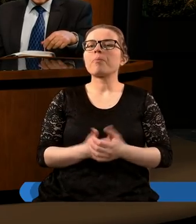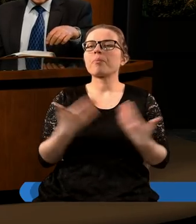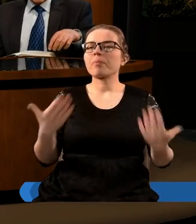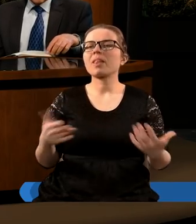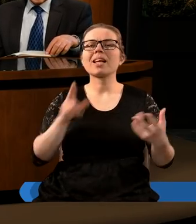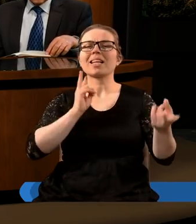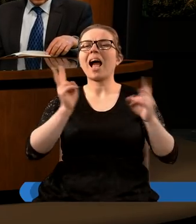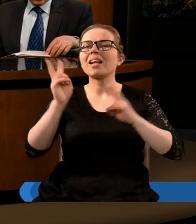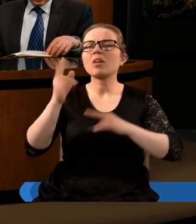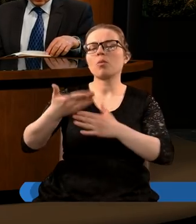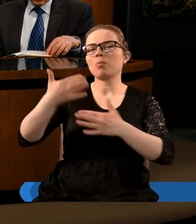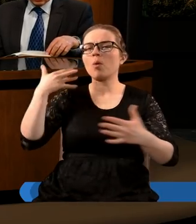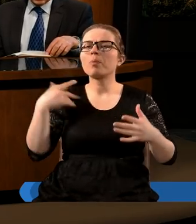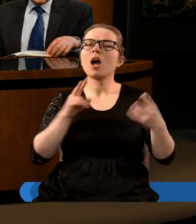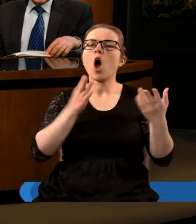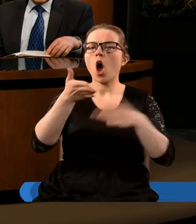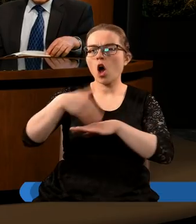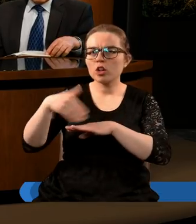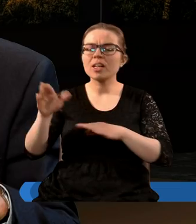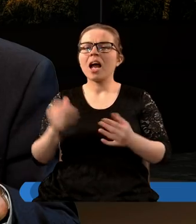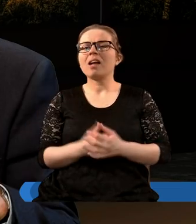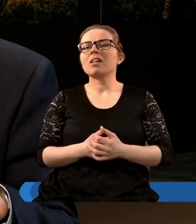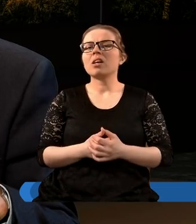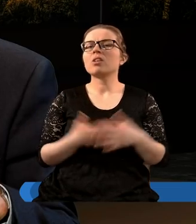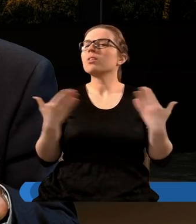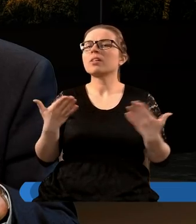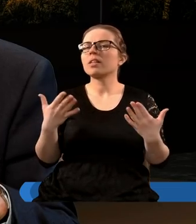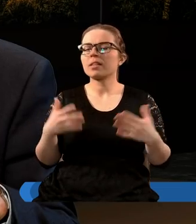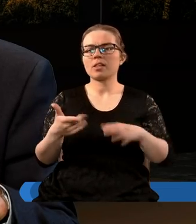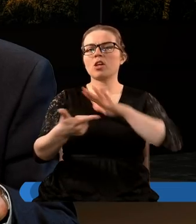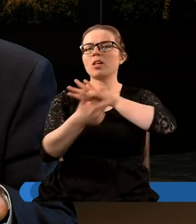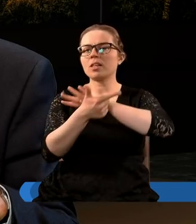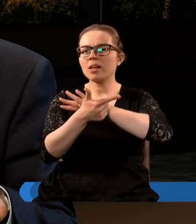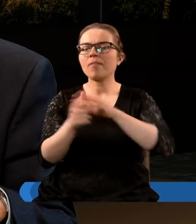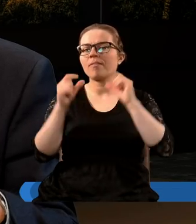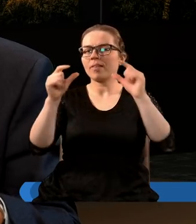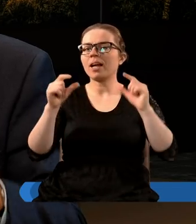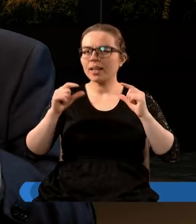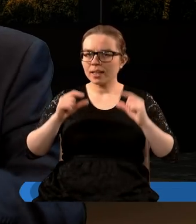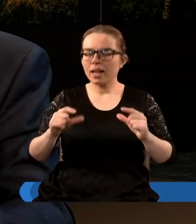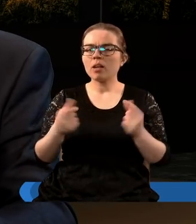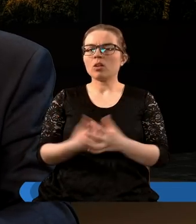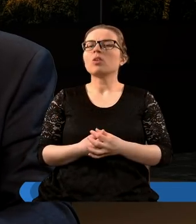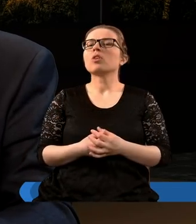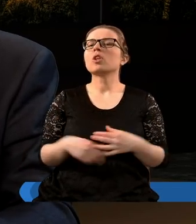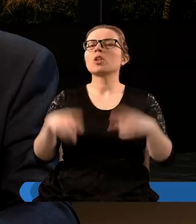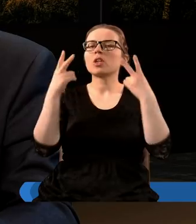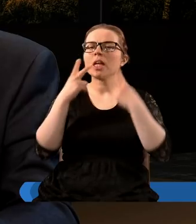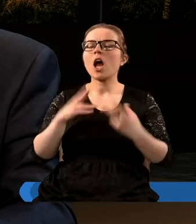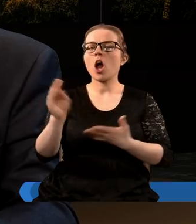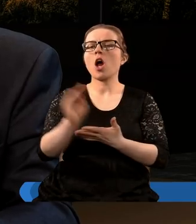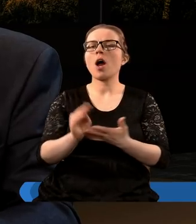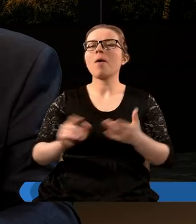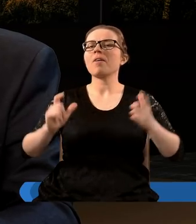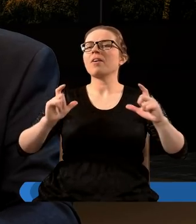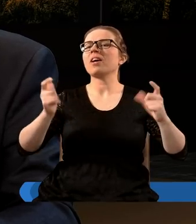zasygnalizowane w poprzednim rozdziale, gdzie od siedemnastego wersetu czytamy opis